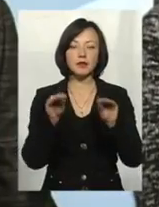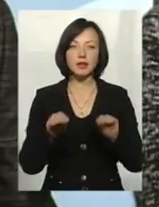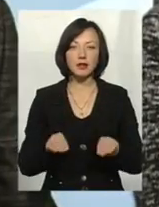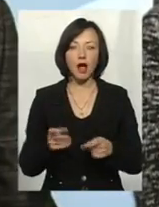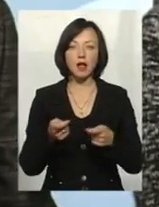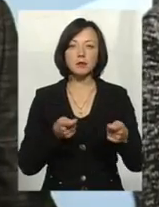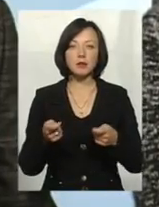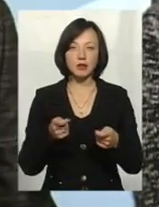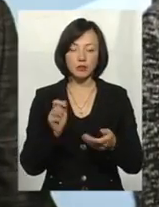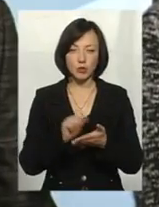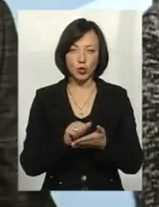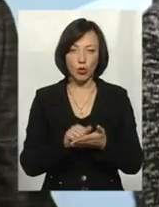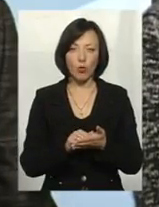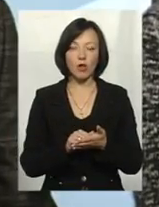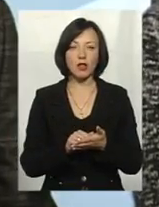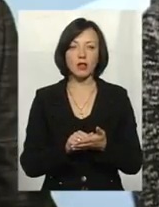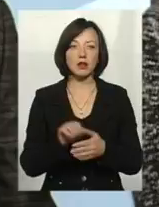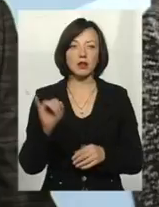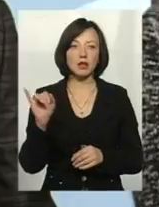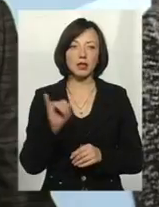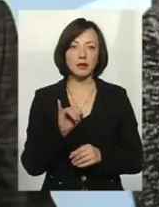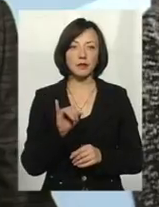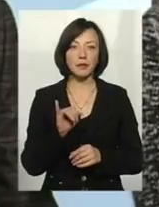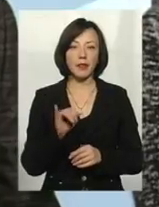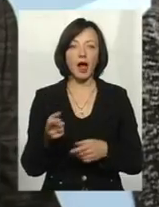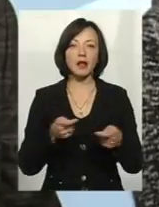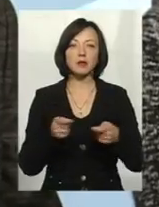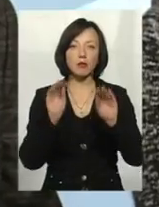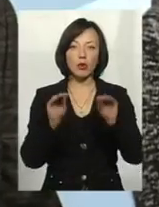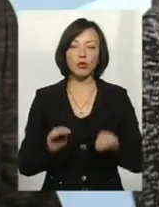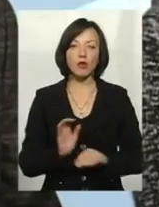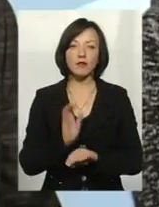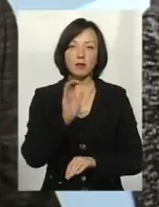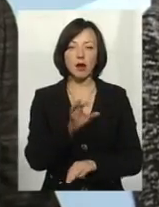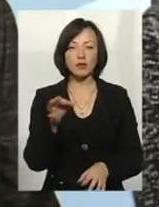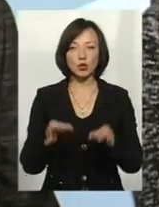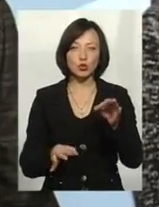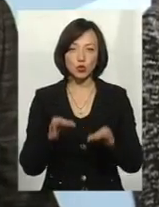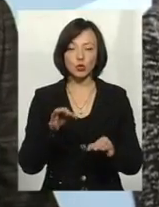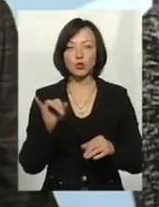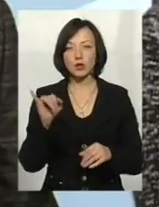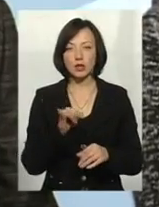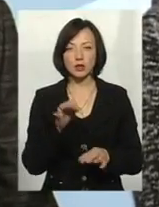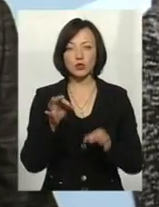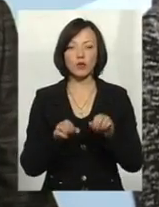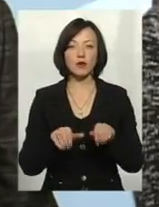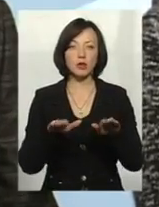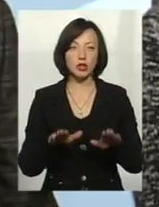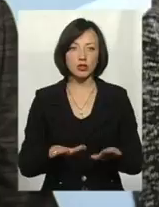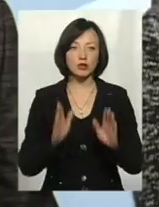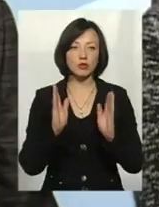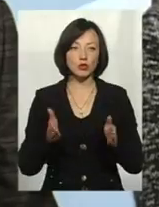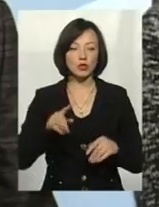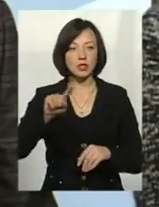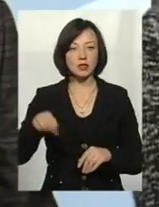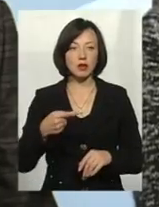адмінпротокол, і адмінпротокол відправили на суд, і за судовим рішенням будуть